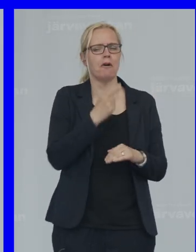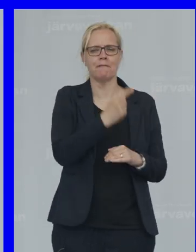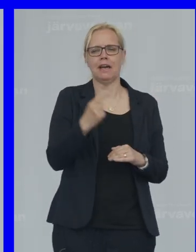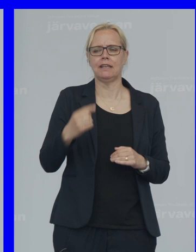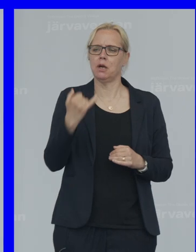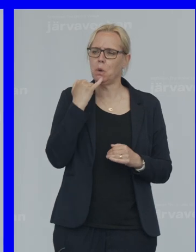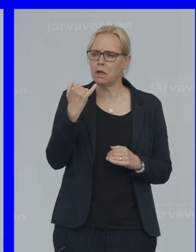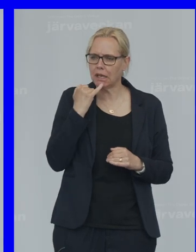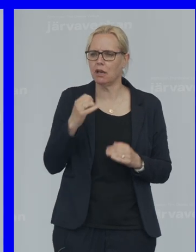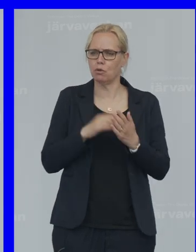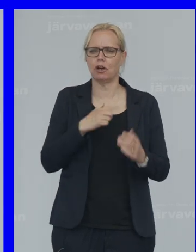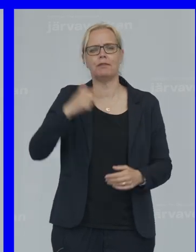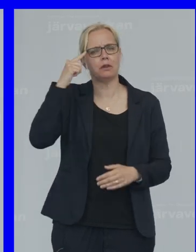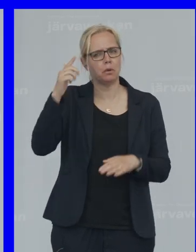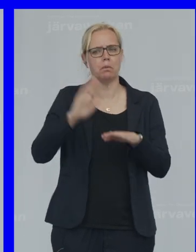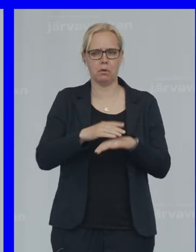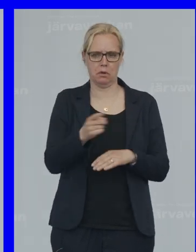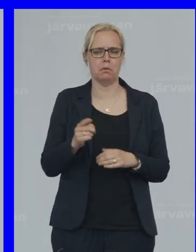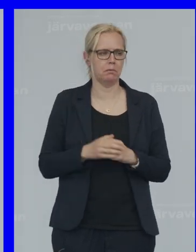Därför att vi Tror på dem